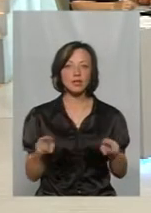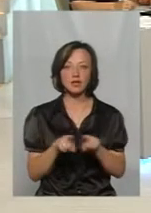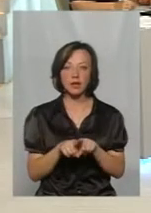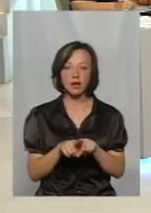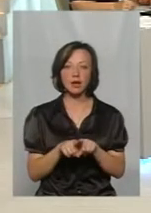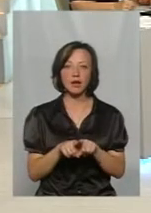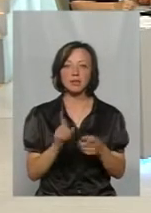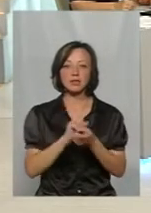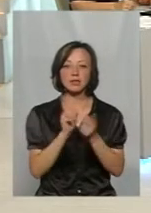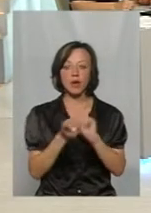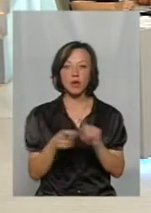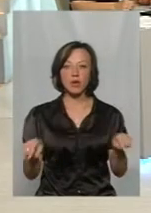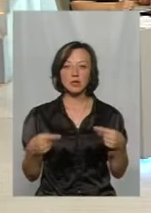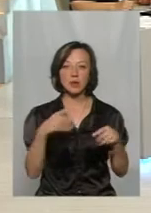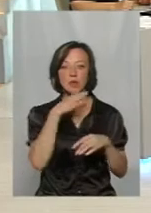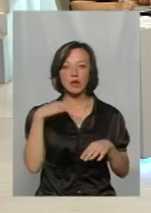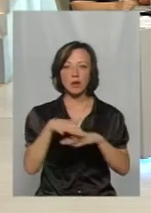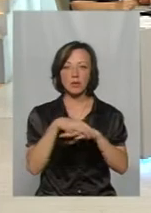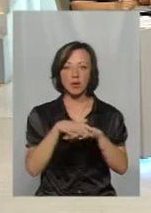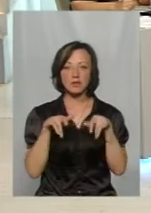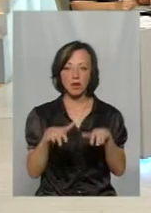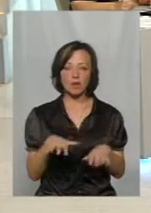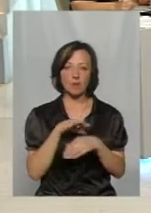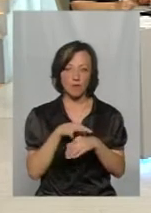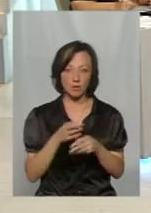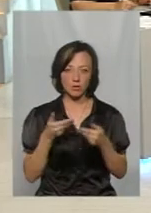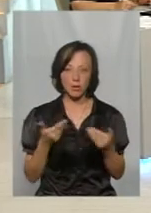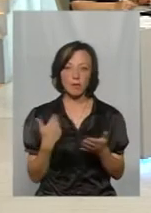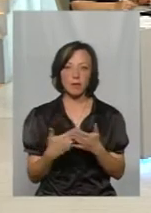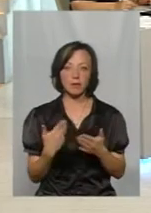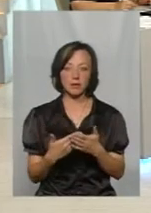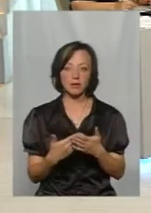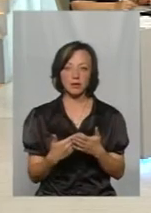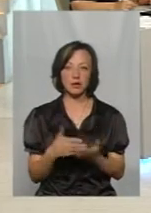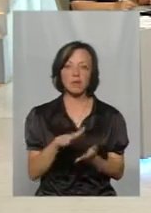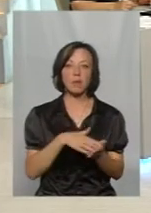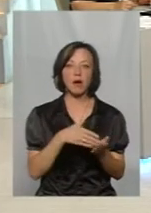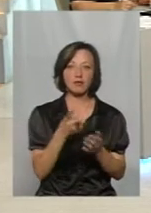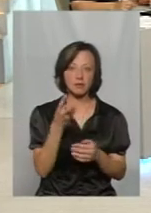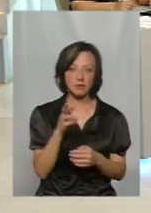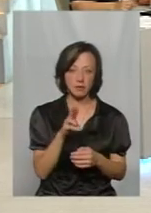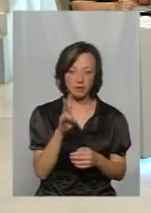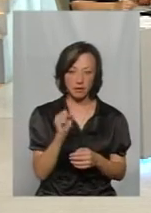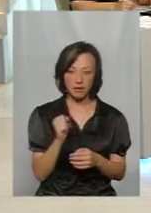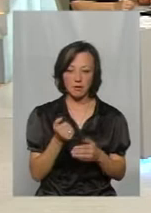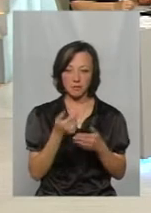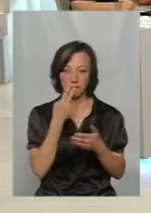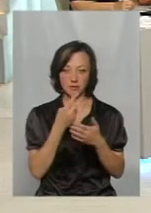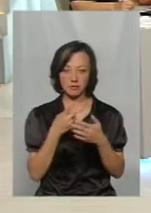що вона стала організатором багатьох масових заходів, які ми проводили. Наприклад, масляна, якщо ви бачили, перед